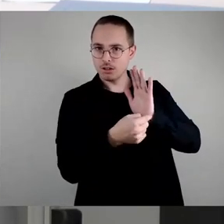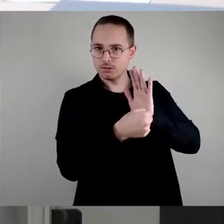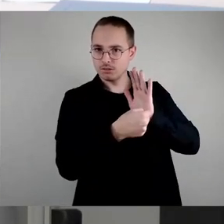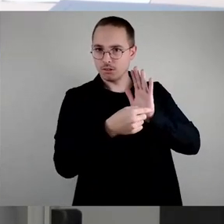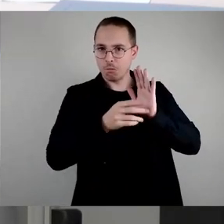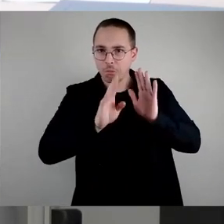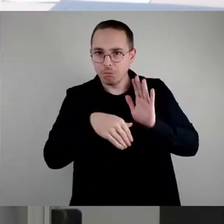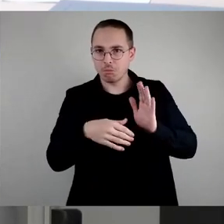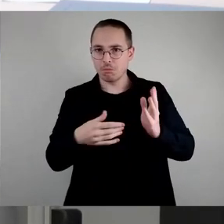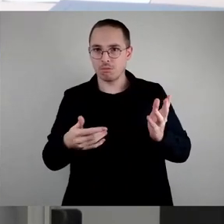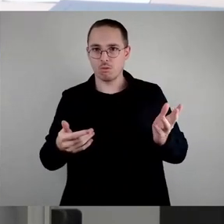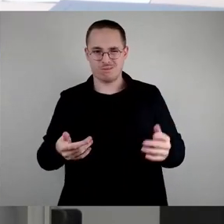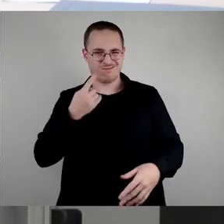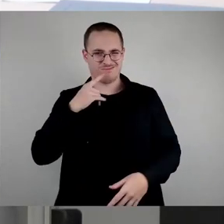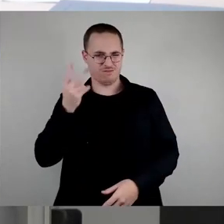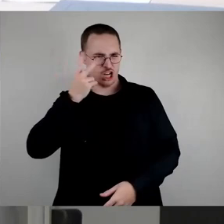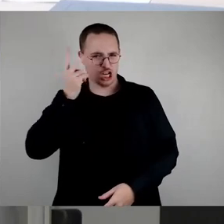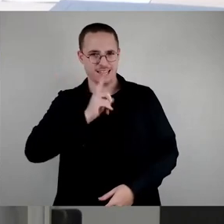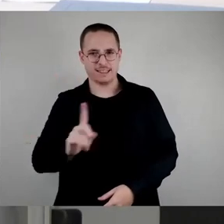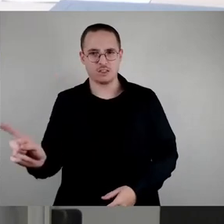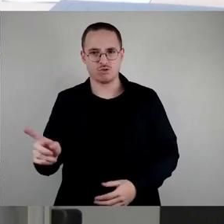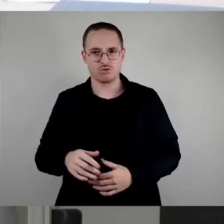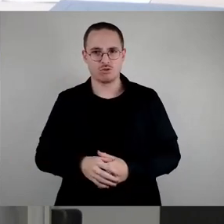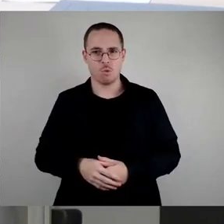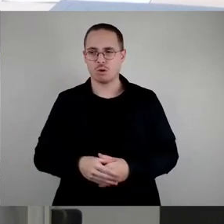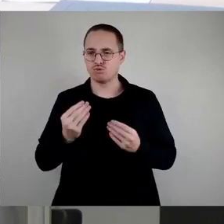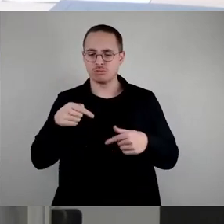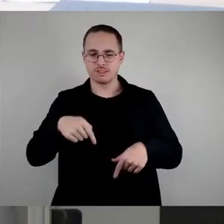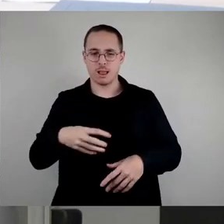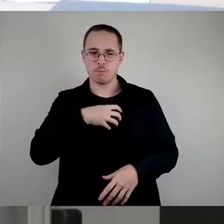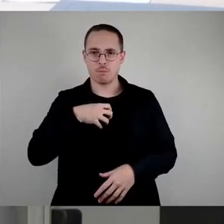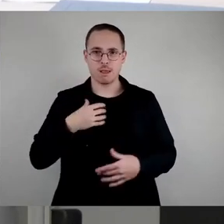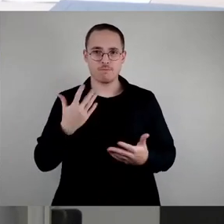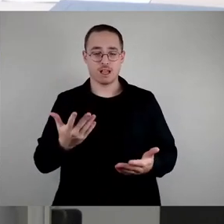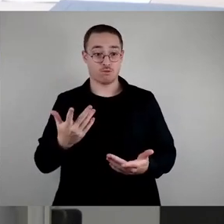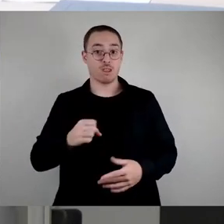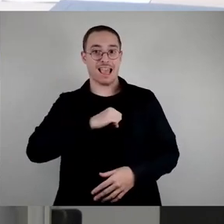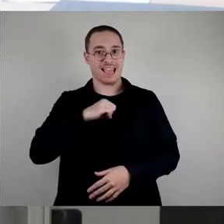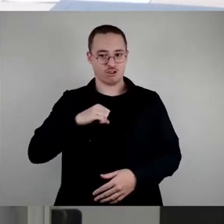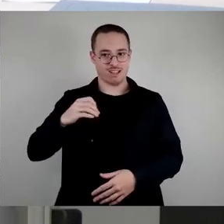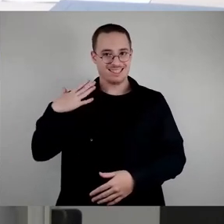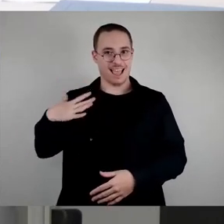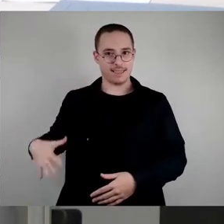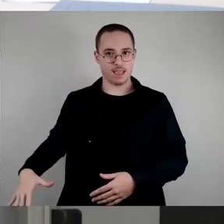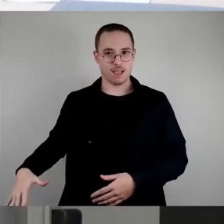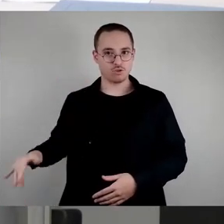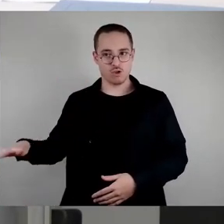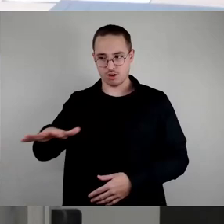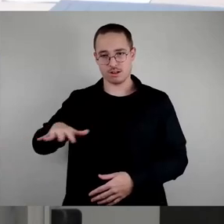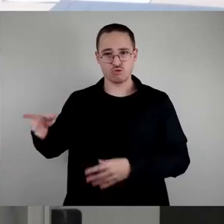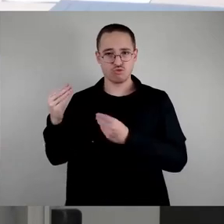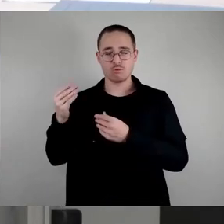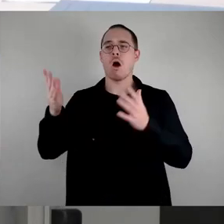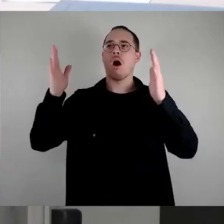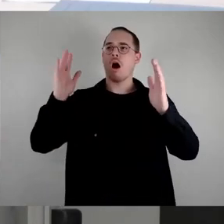stehen alle vor diesem Problem und ich muss sagen, gerade von der rechten Seite dieses Rates wird immer wieder beklagt, wie schlimm es in Dresden